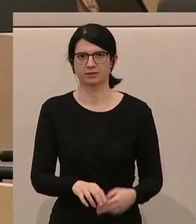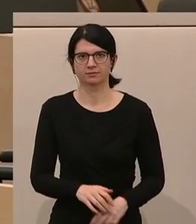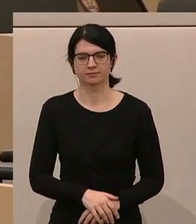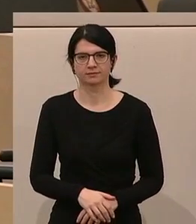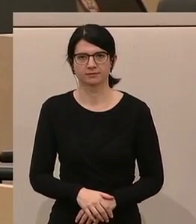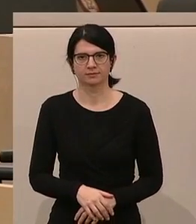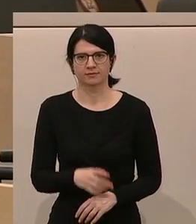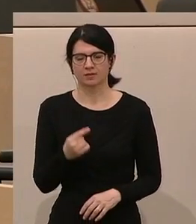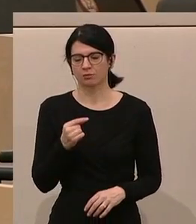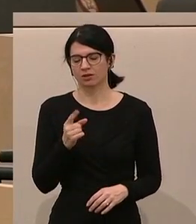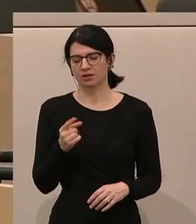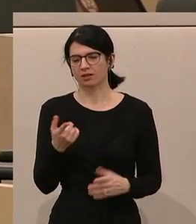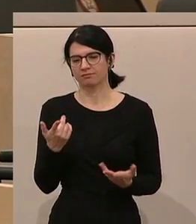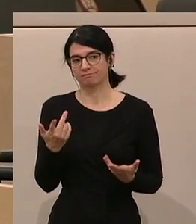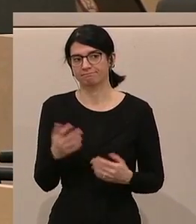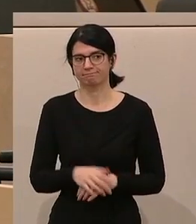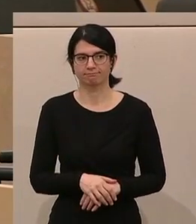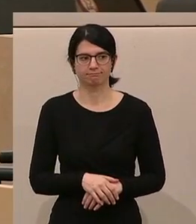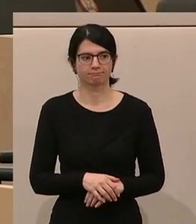keine E-Card und da hilft auch kein Foto.